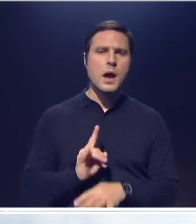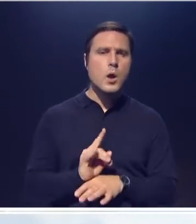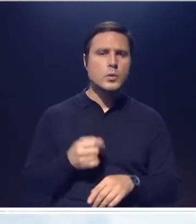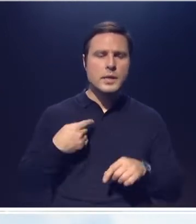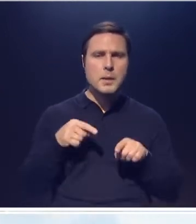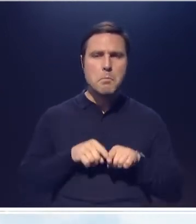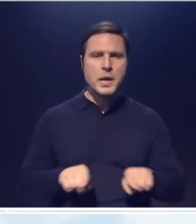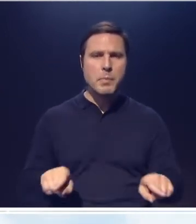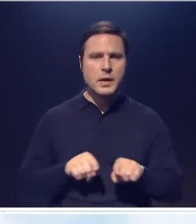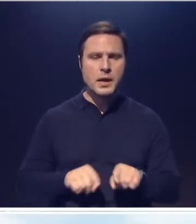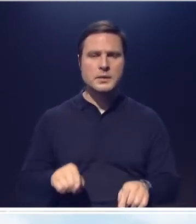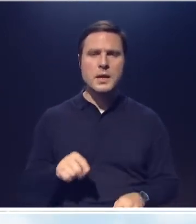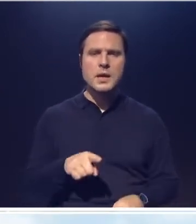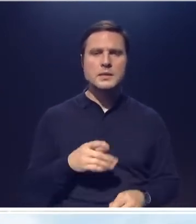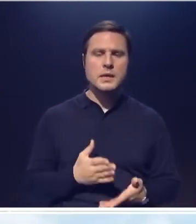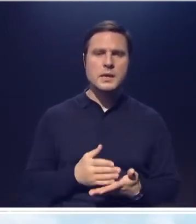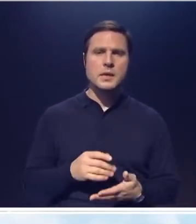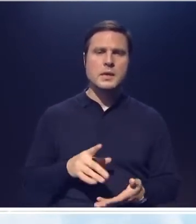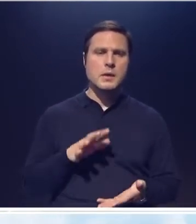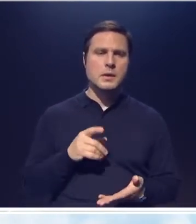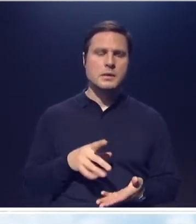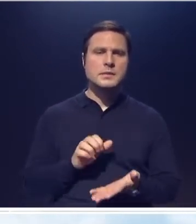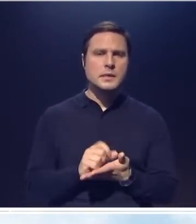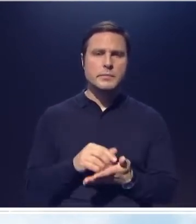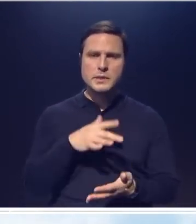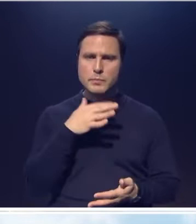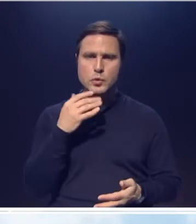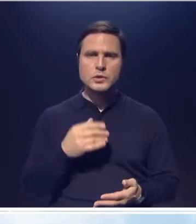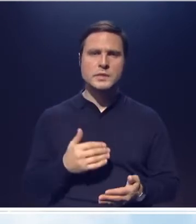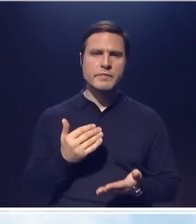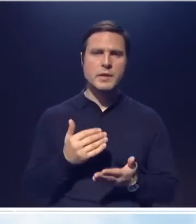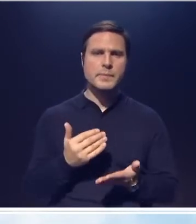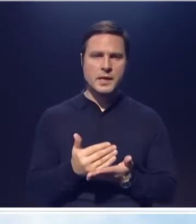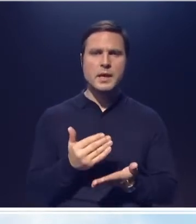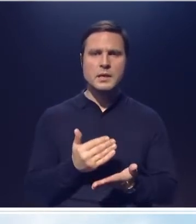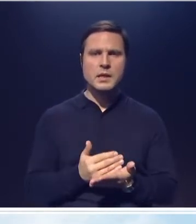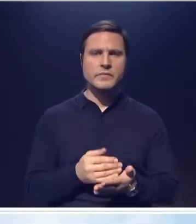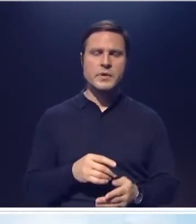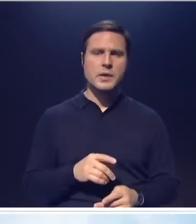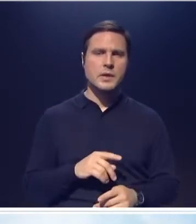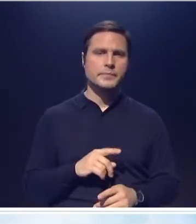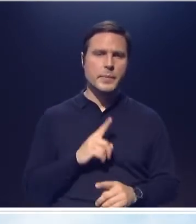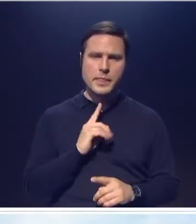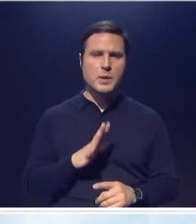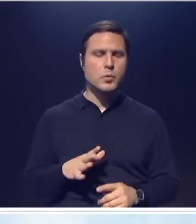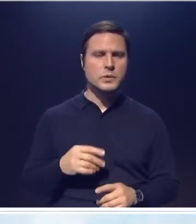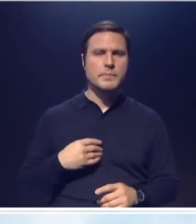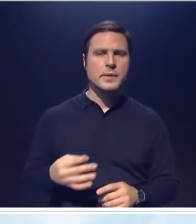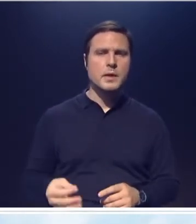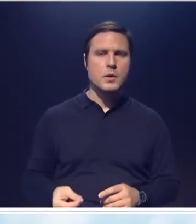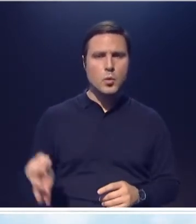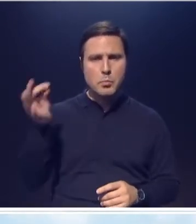И этим занимается сразу множество каналов, не будем их упоминать, они всем